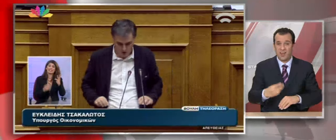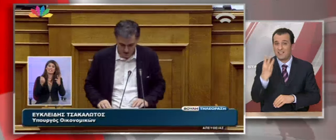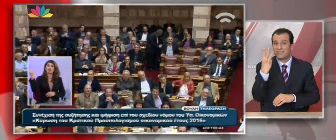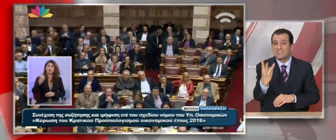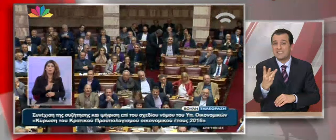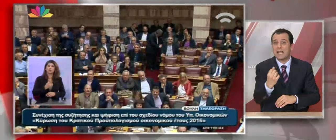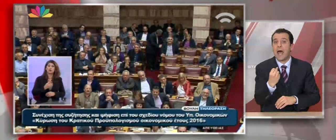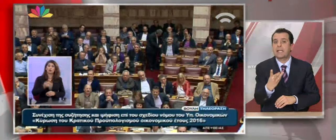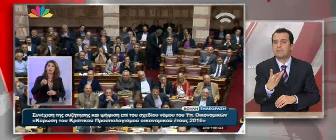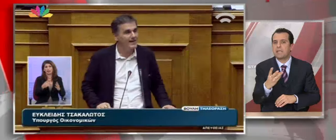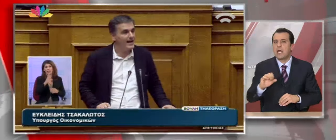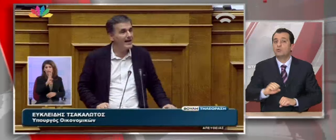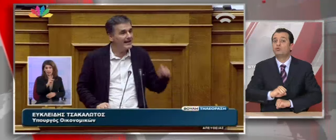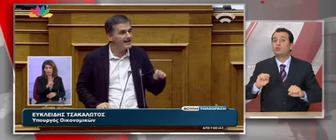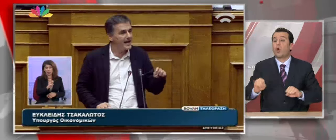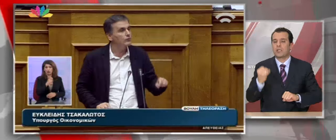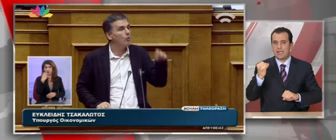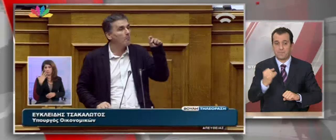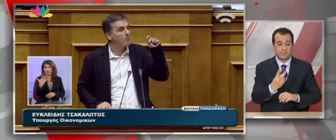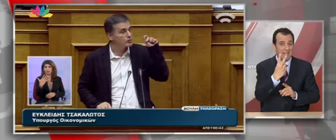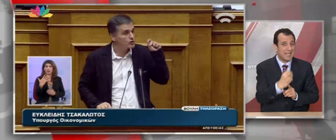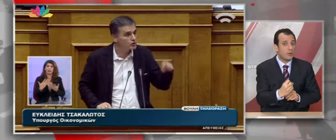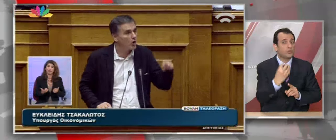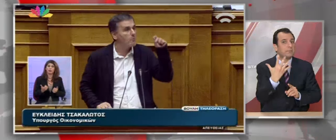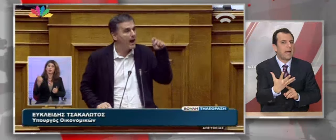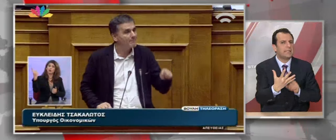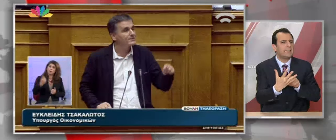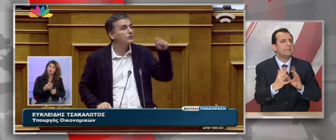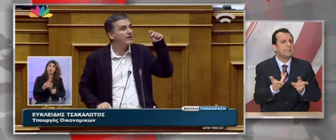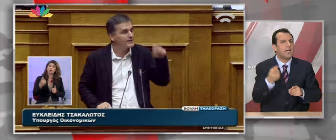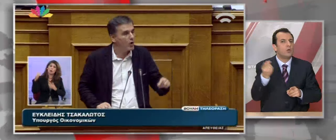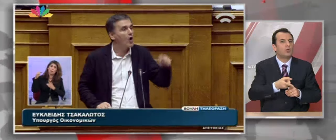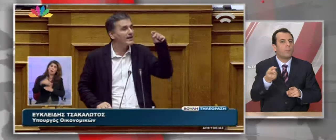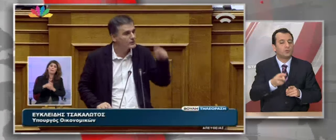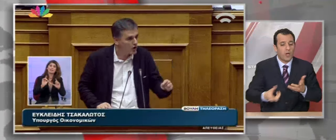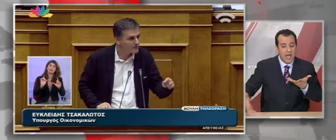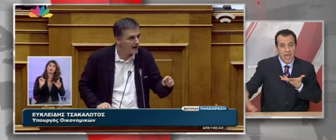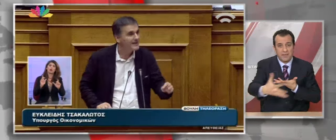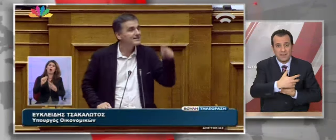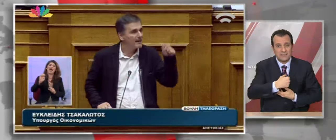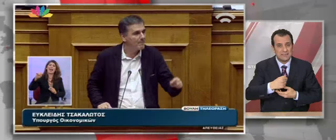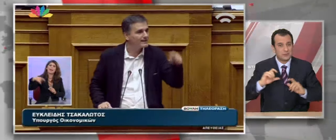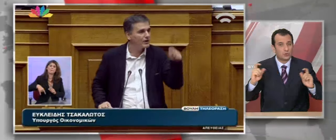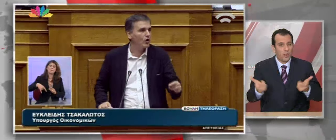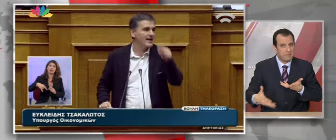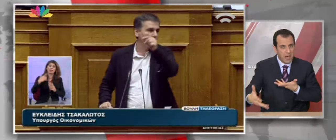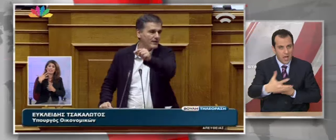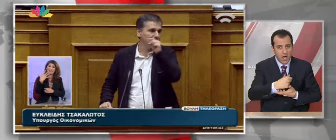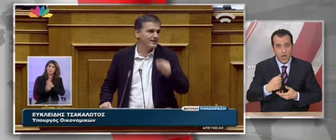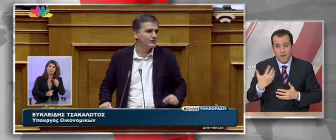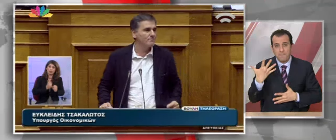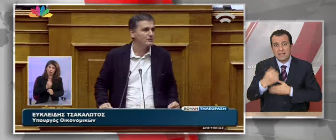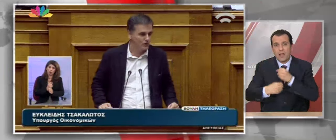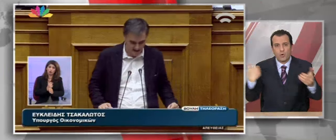ένας τζόκερ. Το 25 είναι το ποσοστό που έπεσε το εθικό εισόδημα στα πέντε χρόνια των